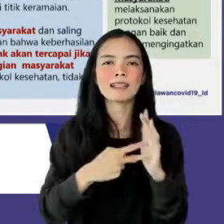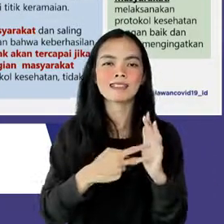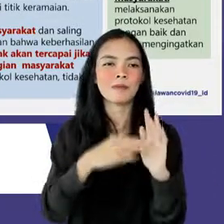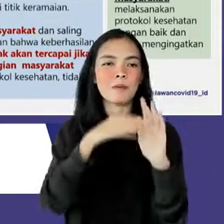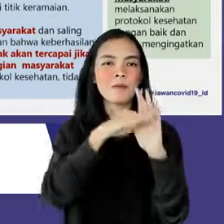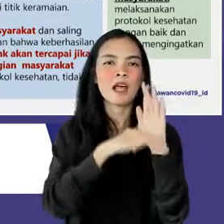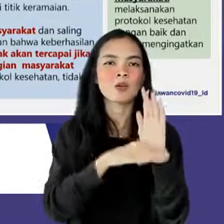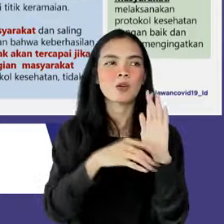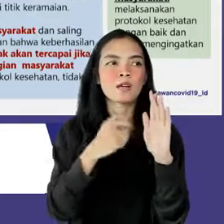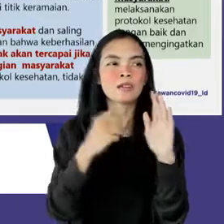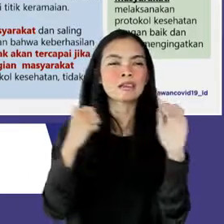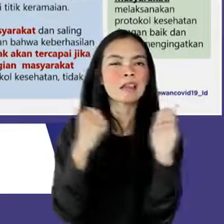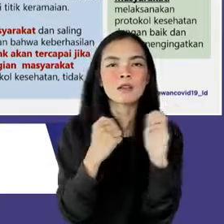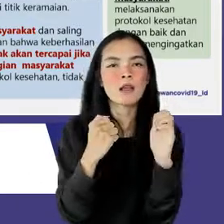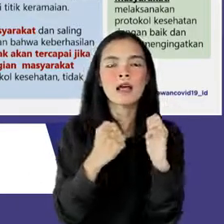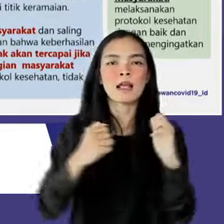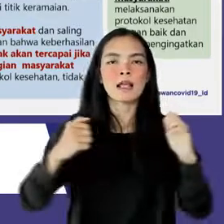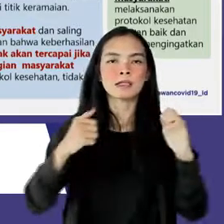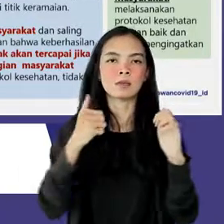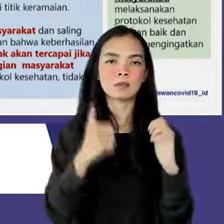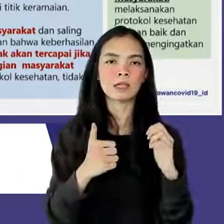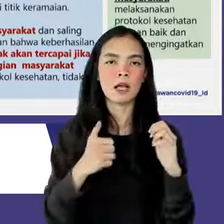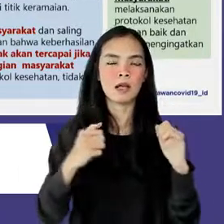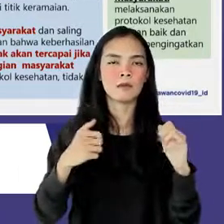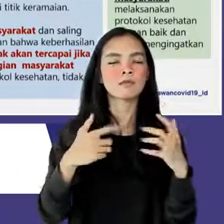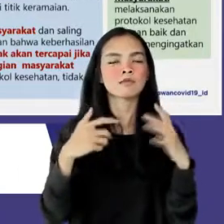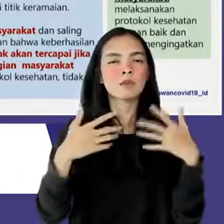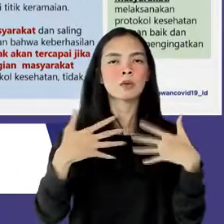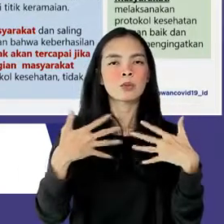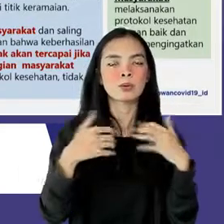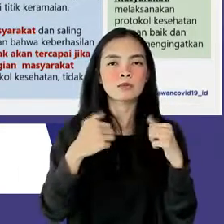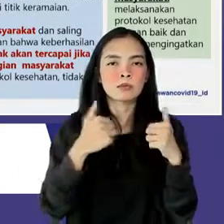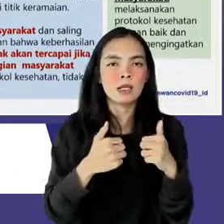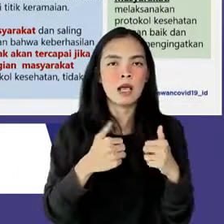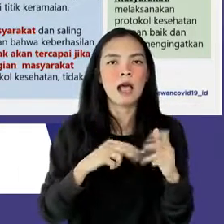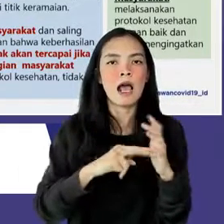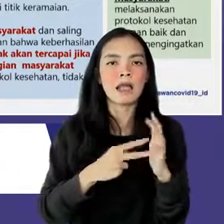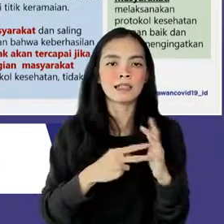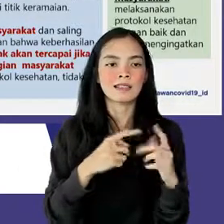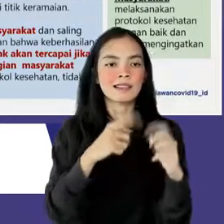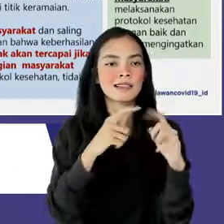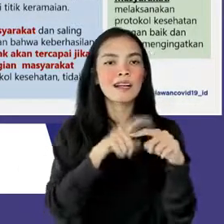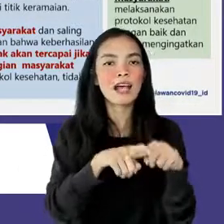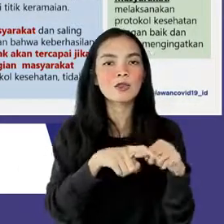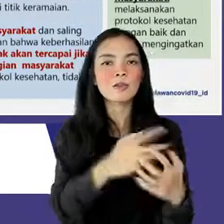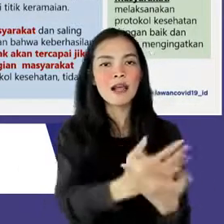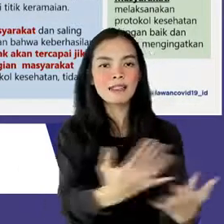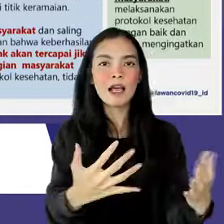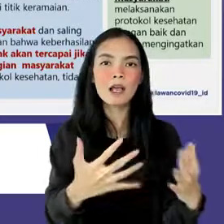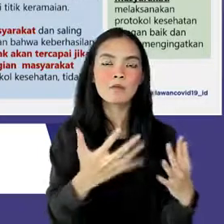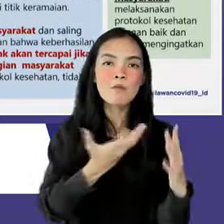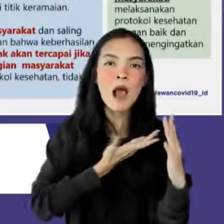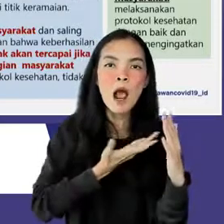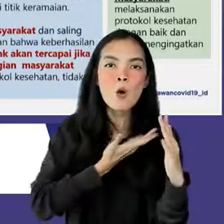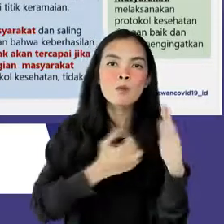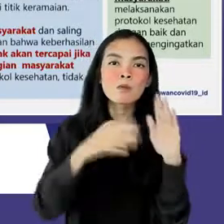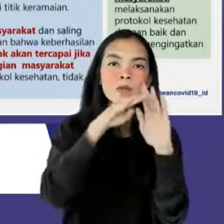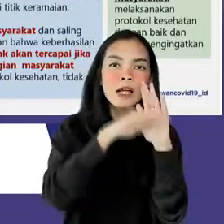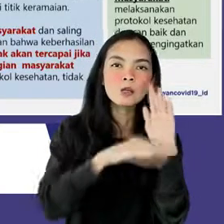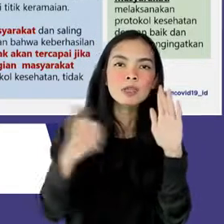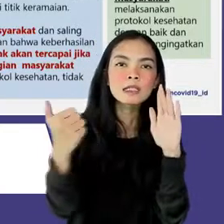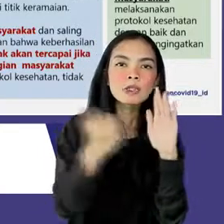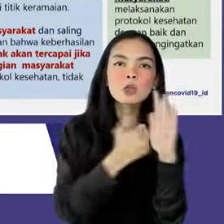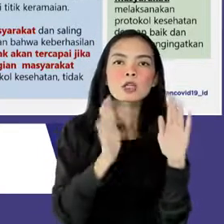Hal ini bisa menjadi berat karena keberhasilannya bergantung dari seberapa kompak komitmen masyarakat. Karena,